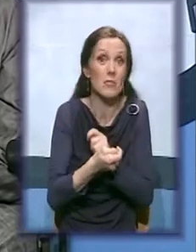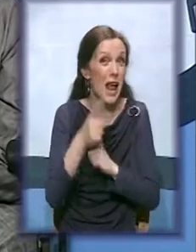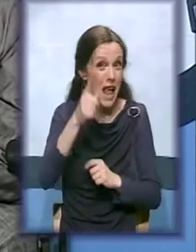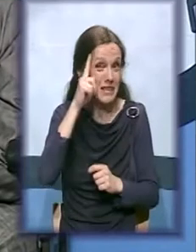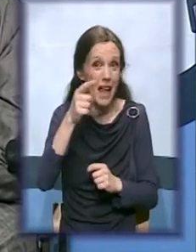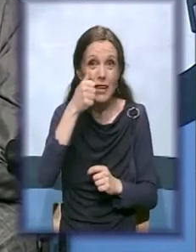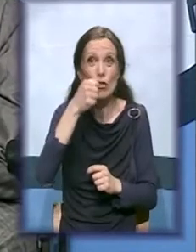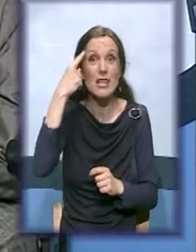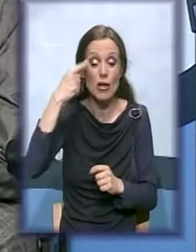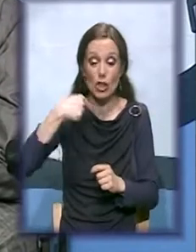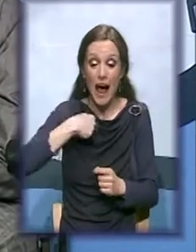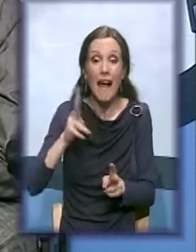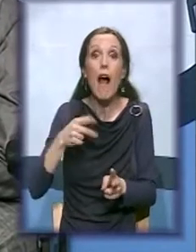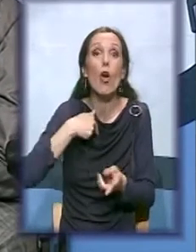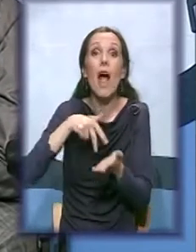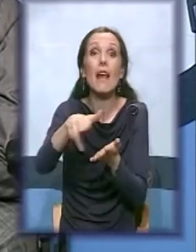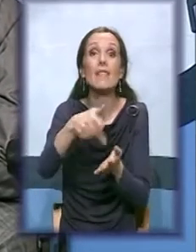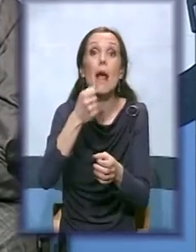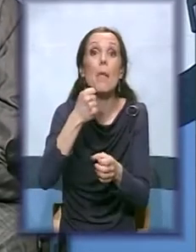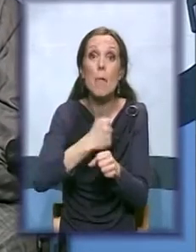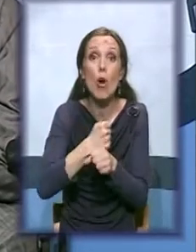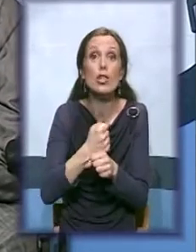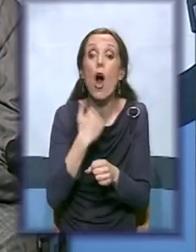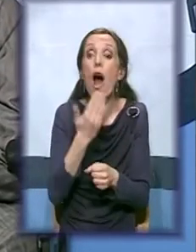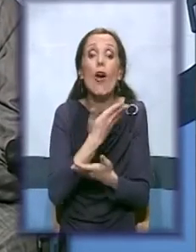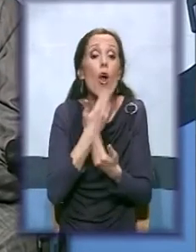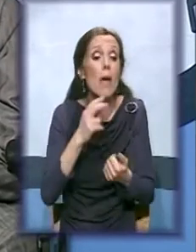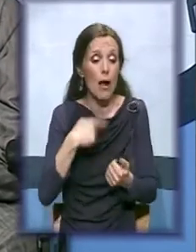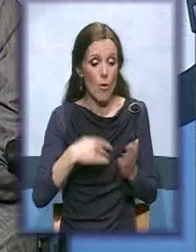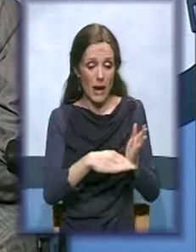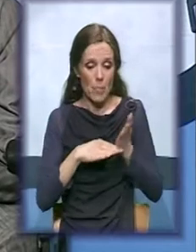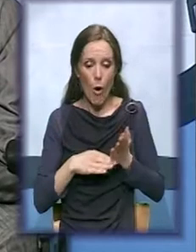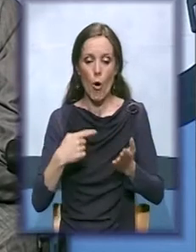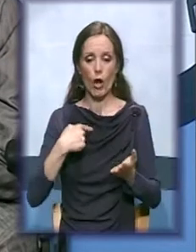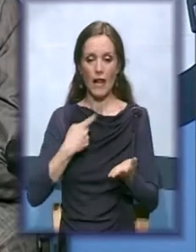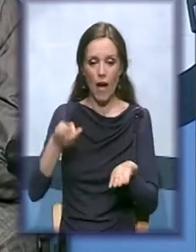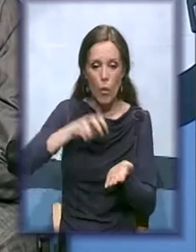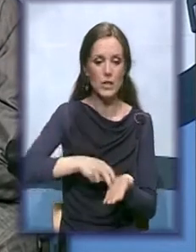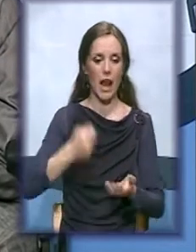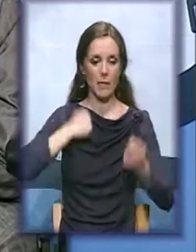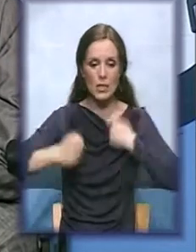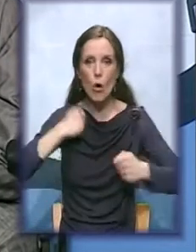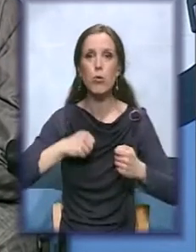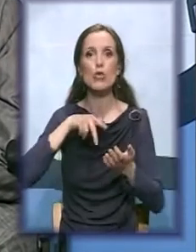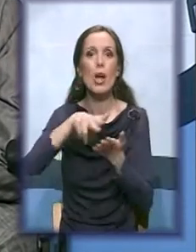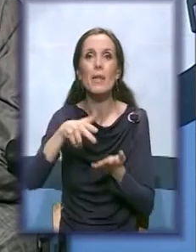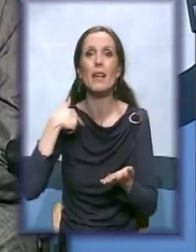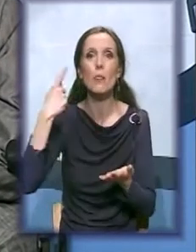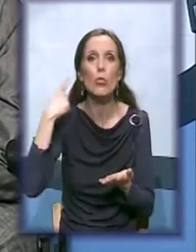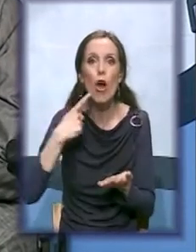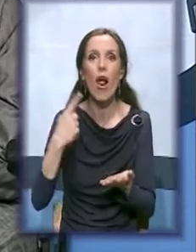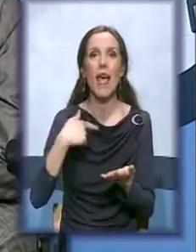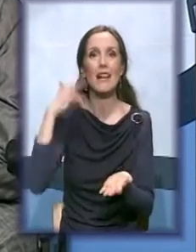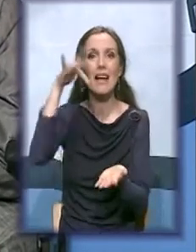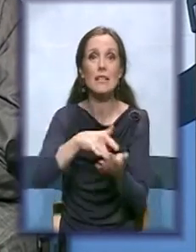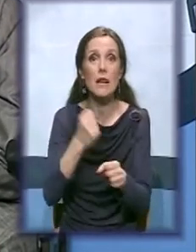posao. Ako nemam, ko da mi pomogne da ustanem, da se obučem, da odem u toaleti i da dođem.